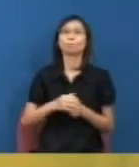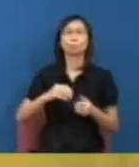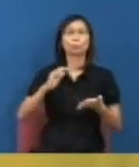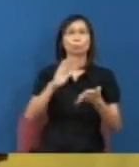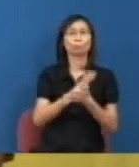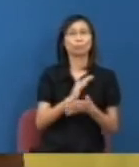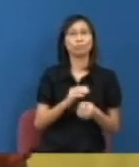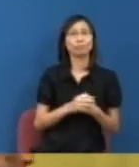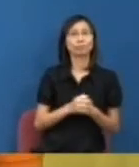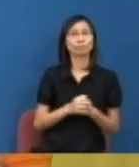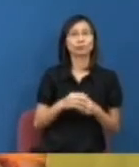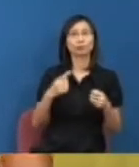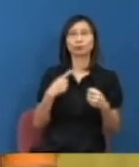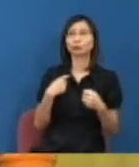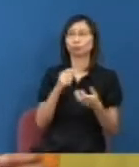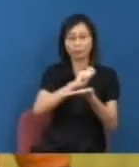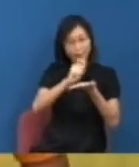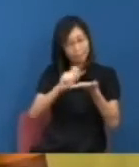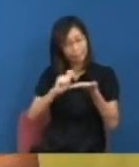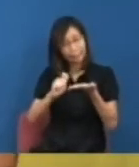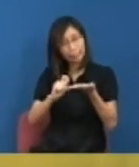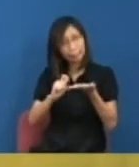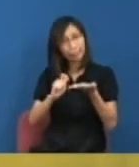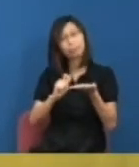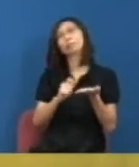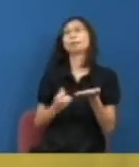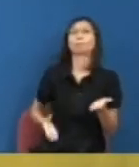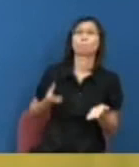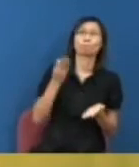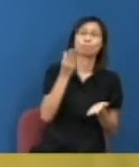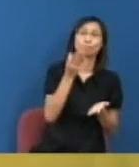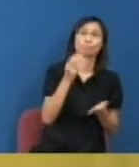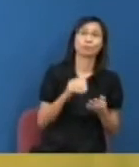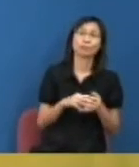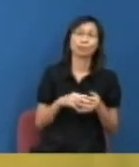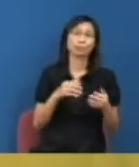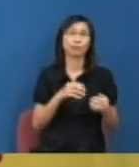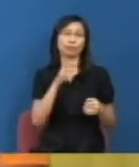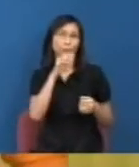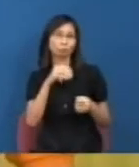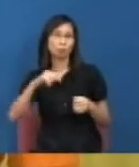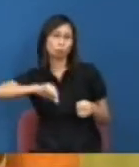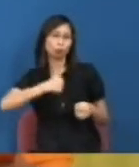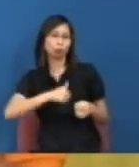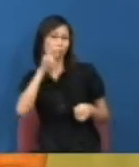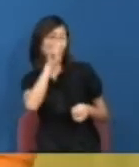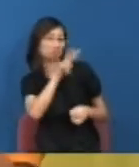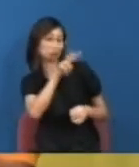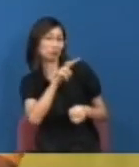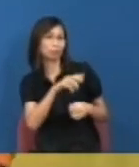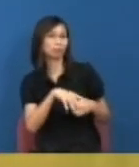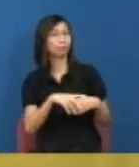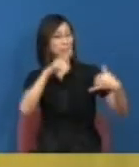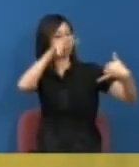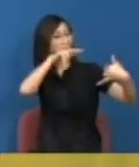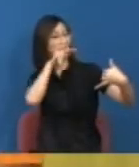朋友都要受到評合都要寫報告都要給老闆接一接個肺你肺多乾淨那就繼續吧下一個約繼續不